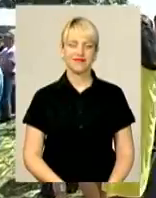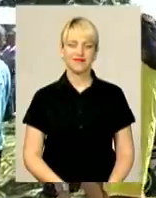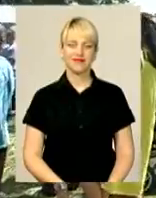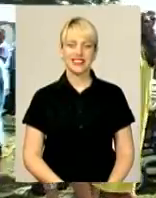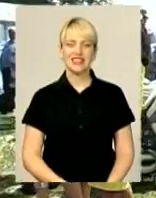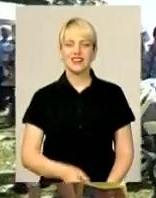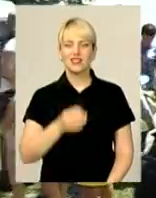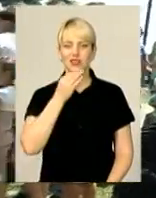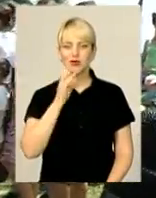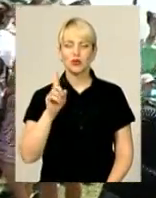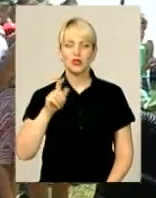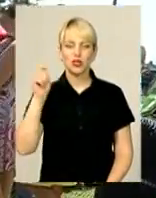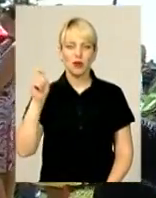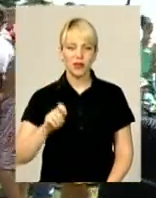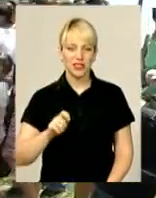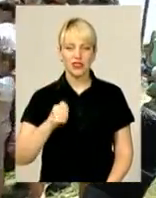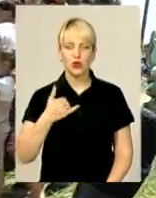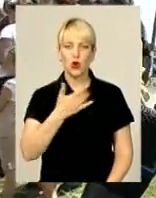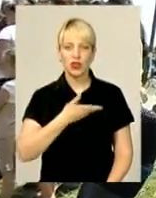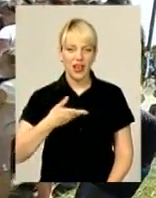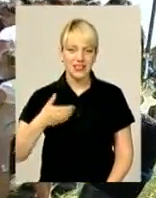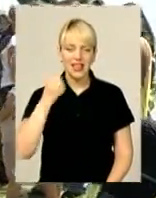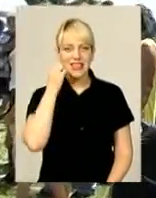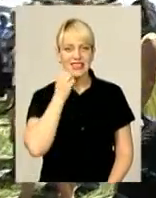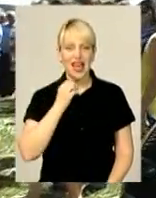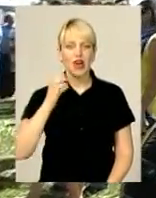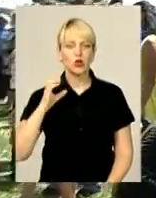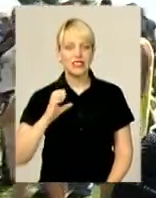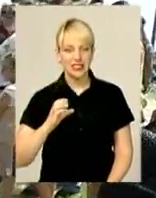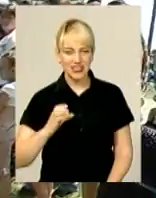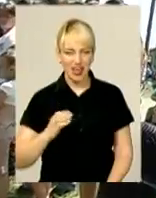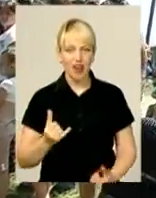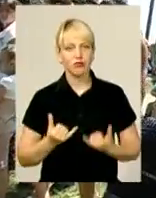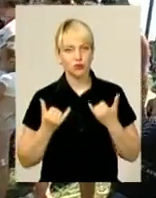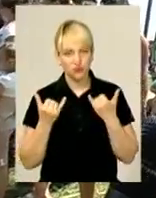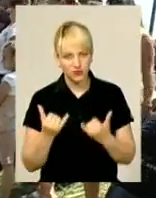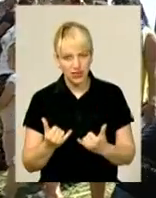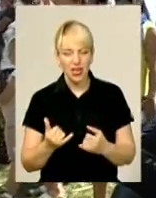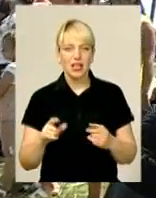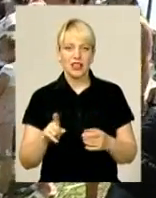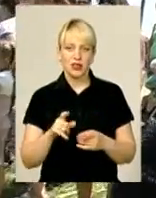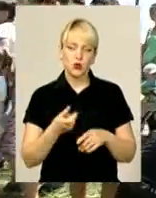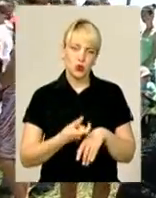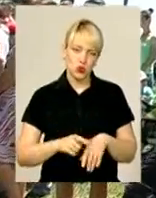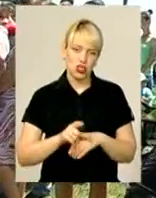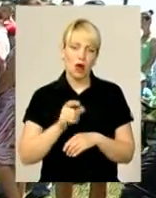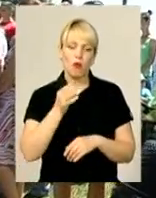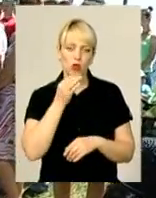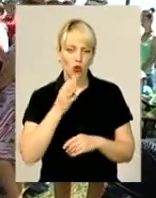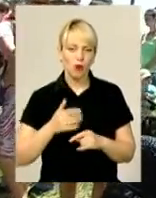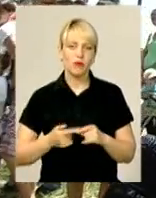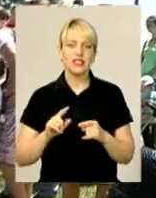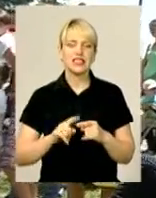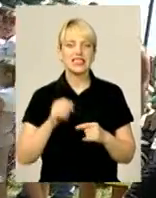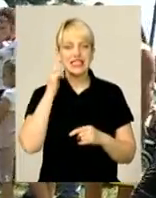Сподобало, що приїхали до нас старосиняву, не поцуралися, дуже подобається, старокостяндини